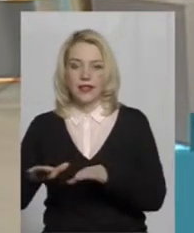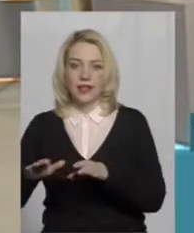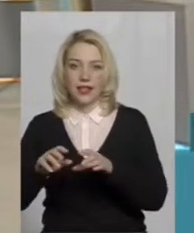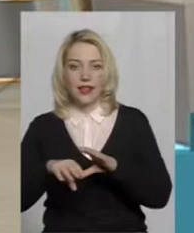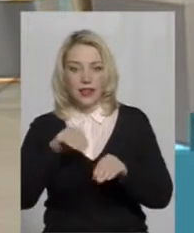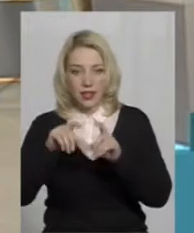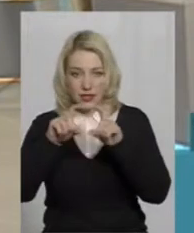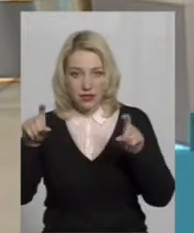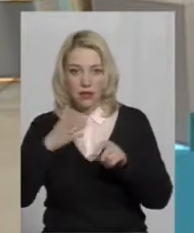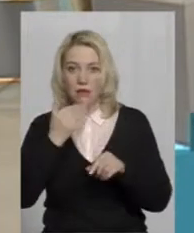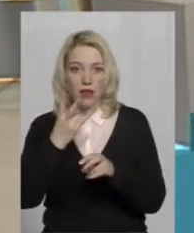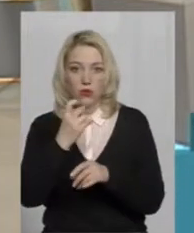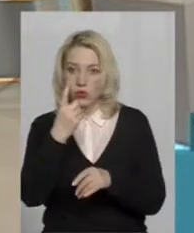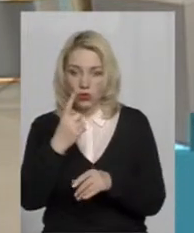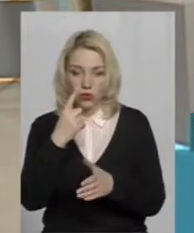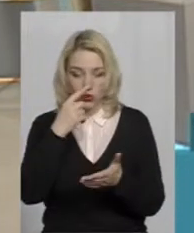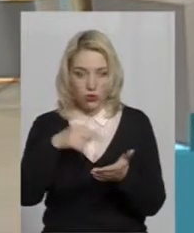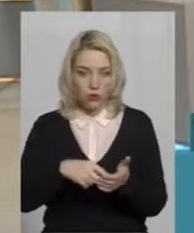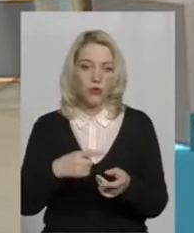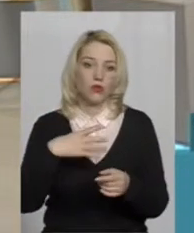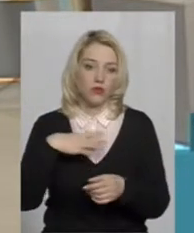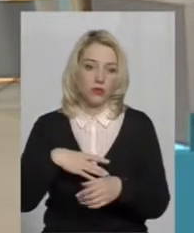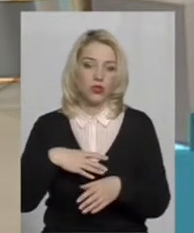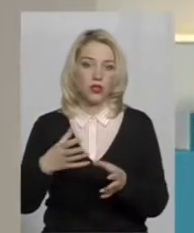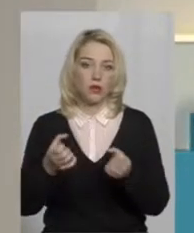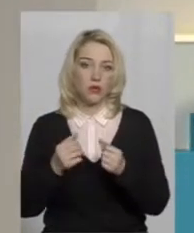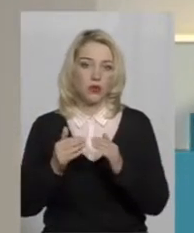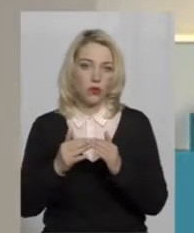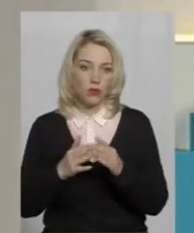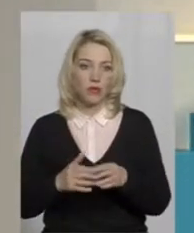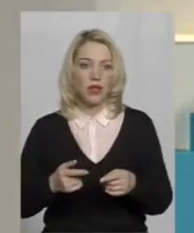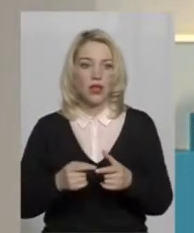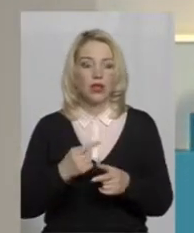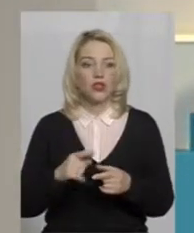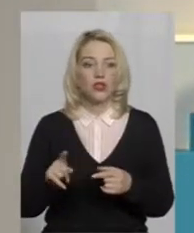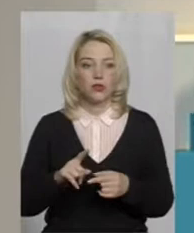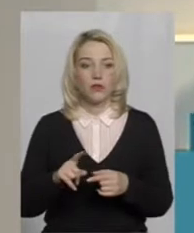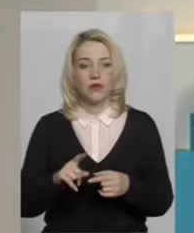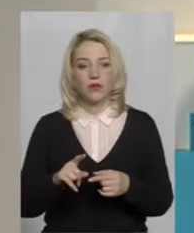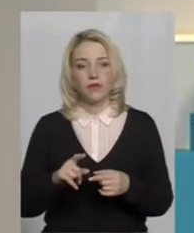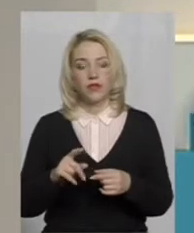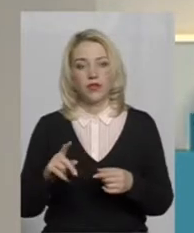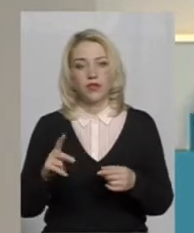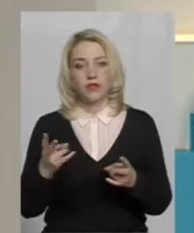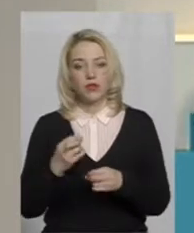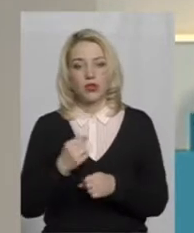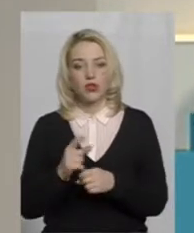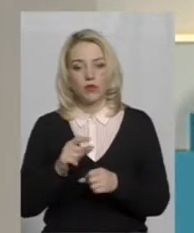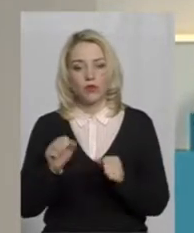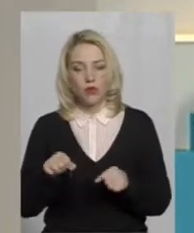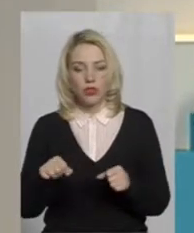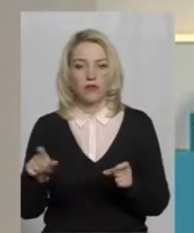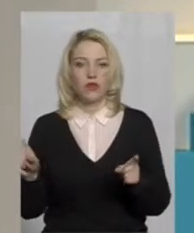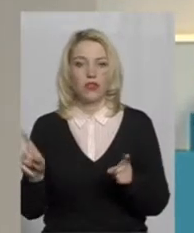вона дійсно змушена голосувати тільки вдома. Що передує такі можливості, щоб до вас прийшли і